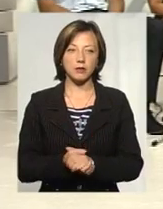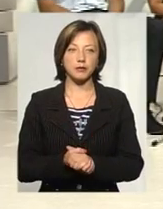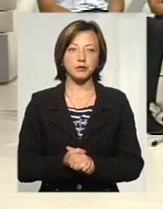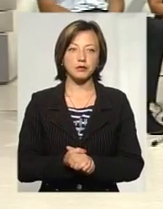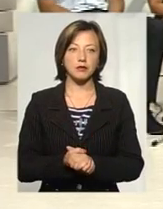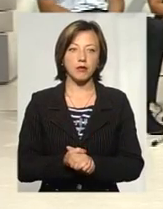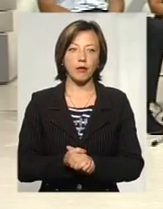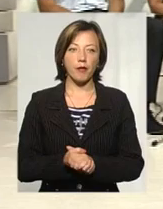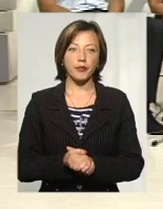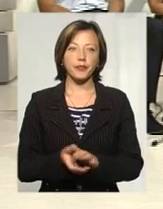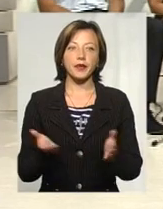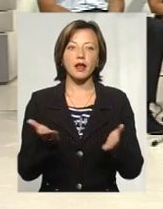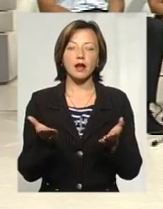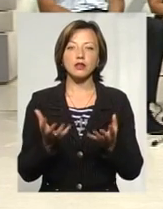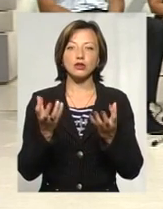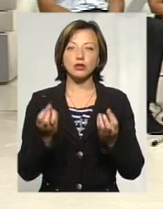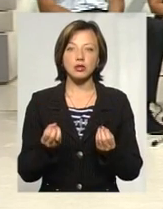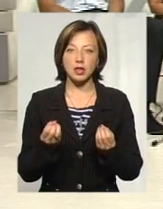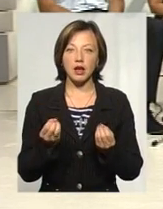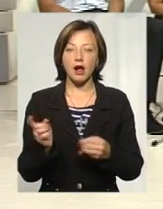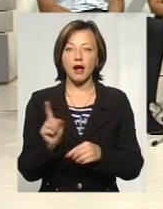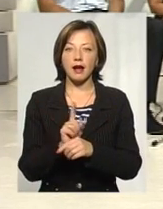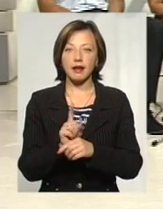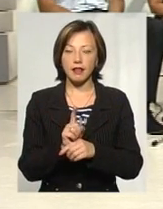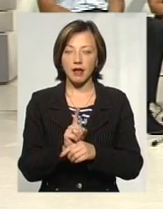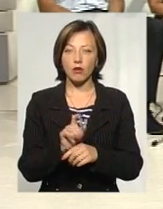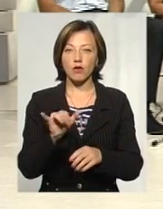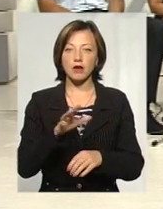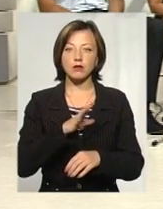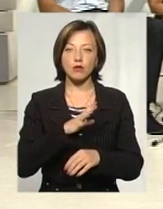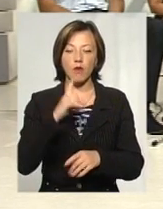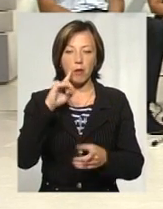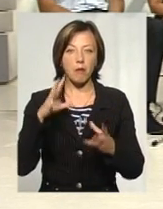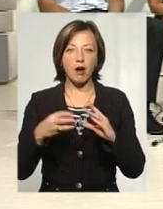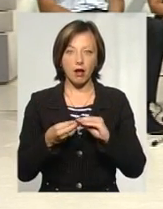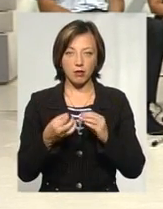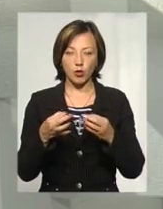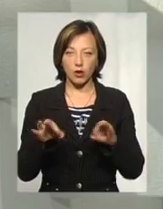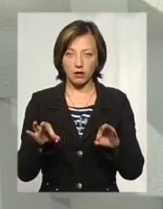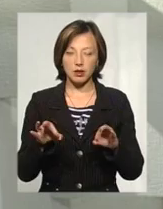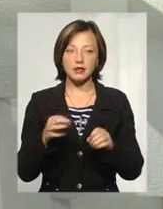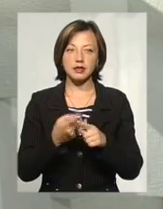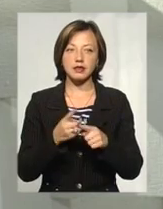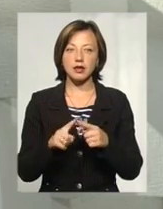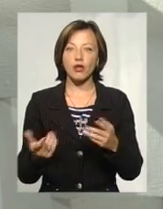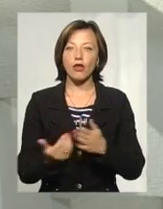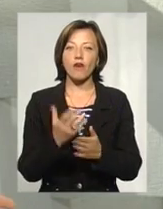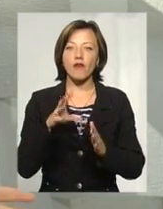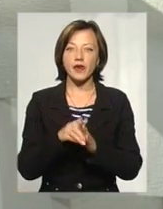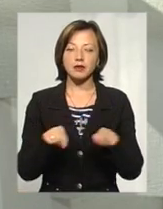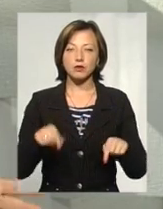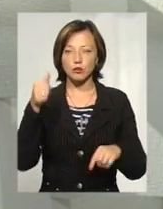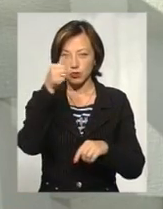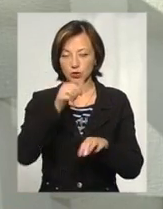Які ще критерії? До прикладу, я знаю, що у вас був такий собі прохідний бал, так? Так, це нововведення у цьому році.